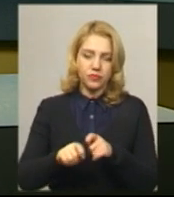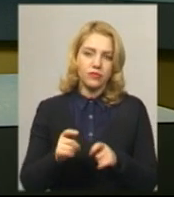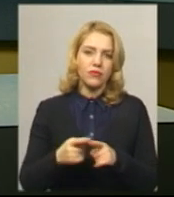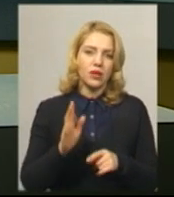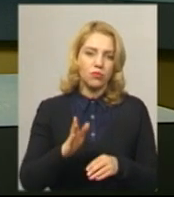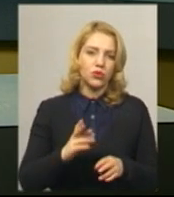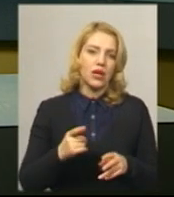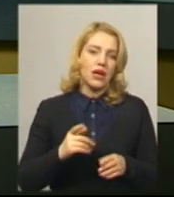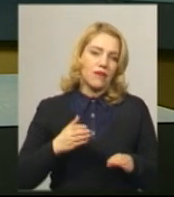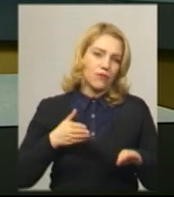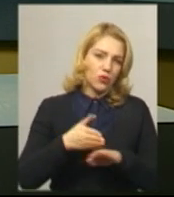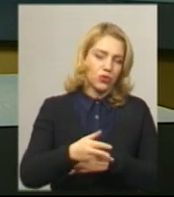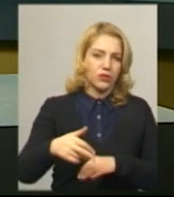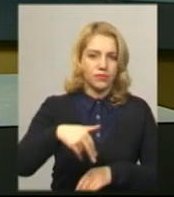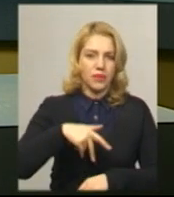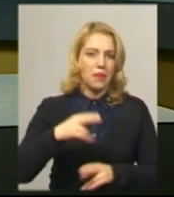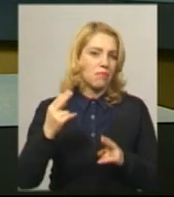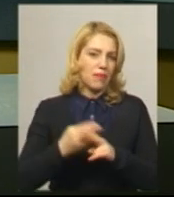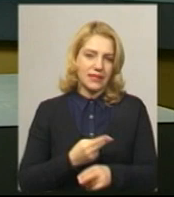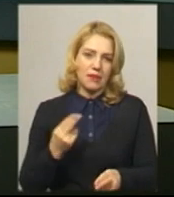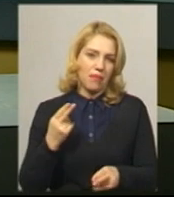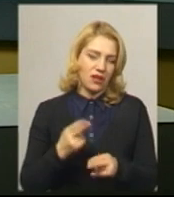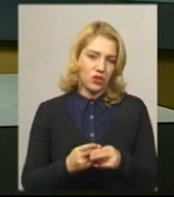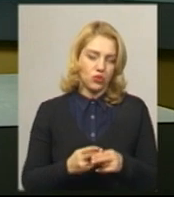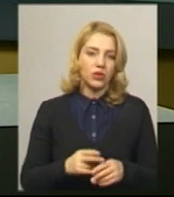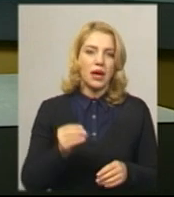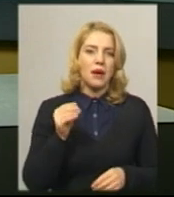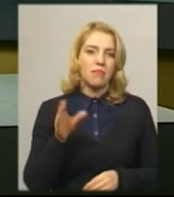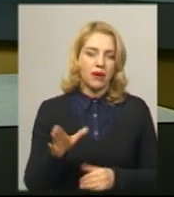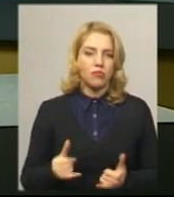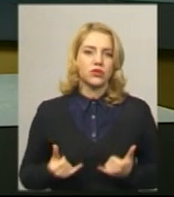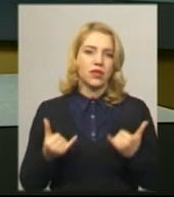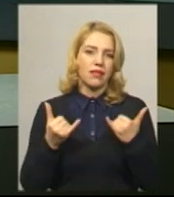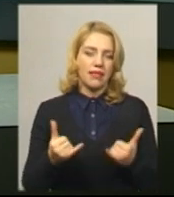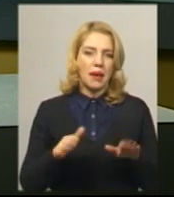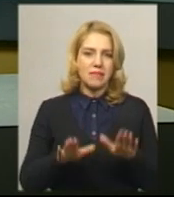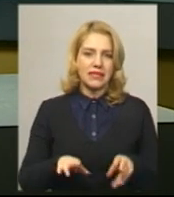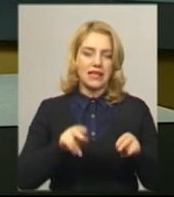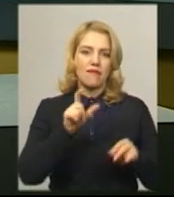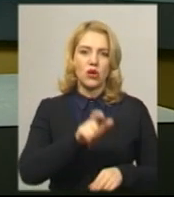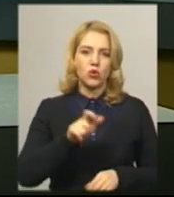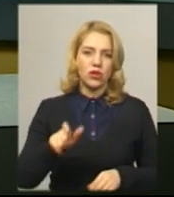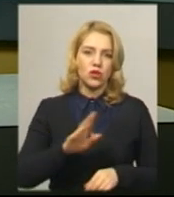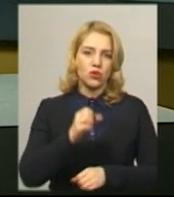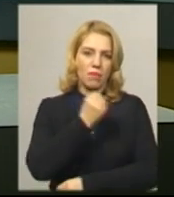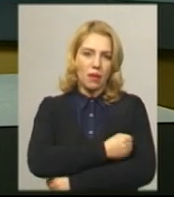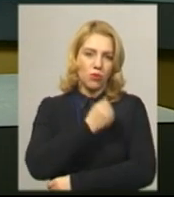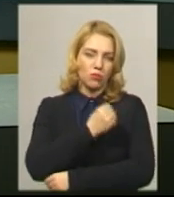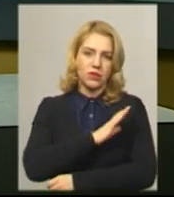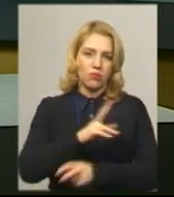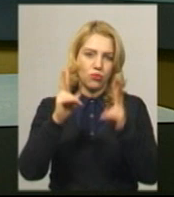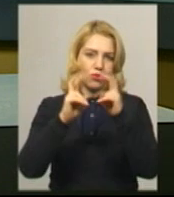безперешкодно. Перепустки запроваджуються для місцевих жителів, аби вони на блокпостах не проходили огляд.